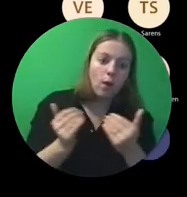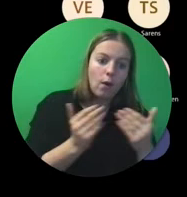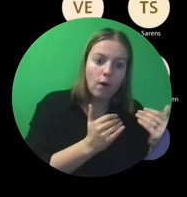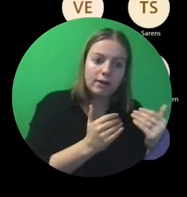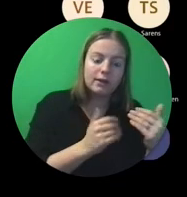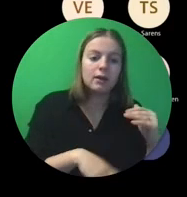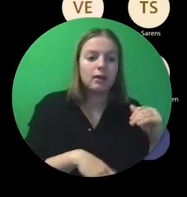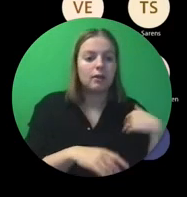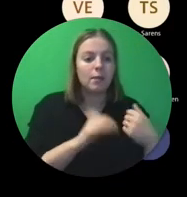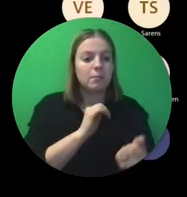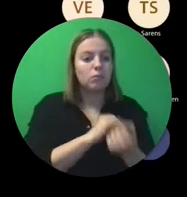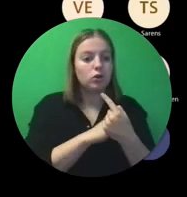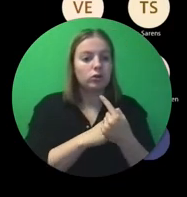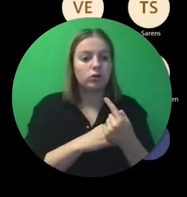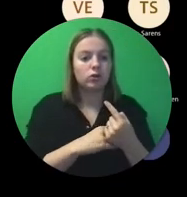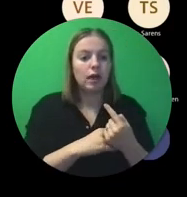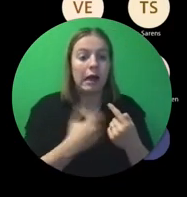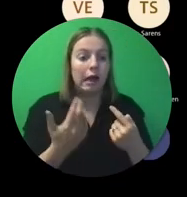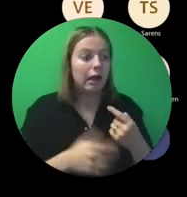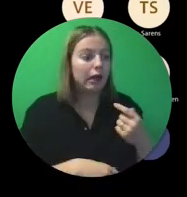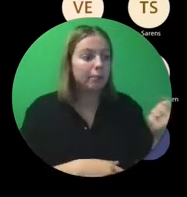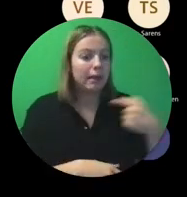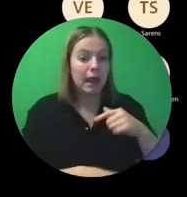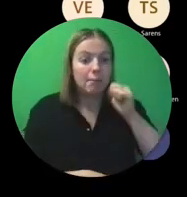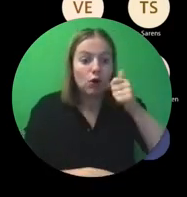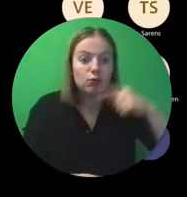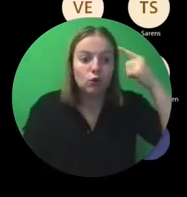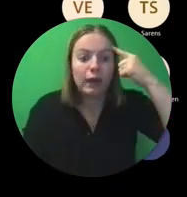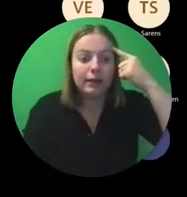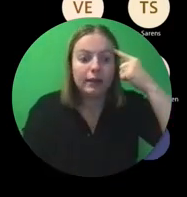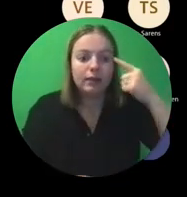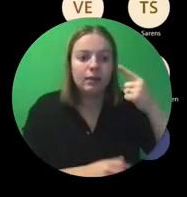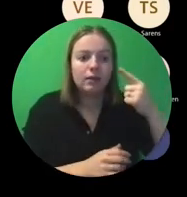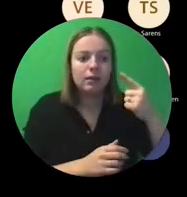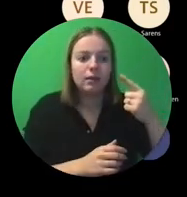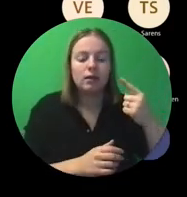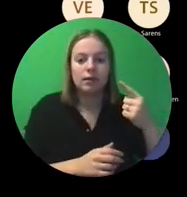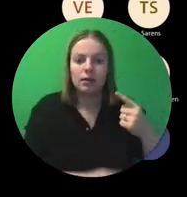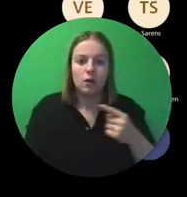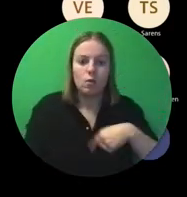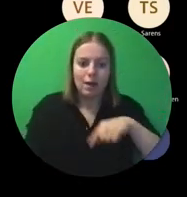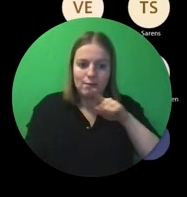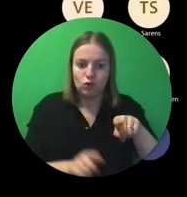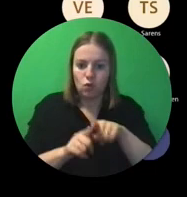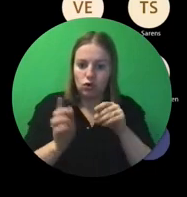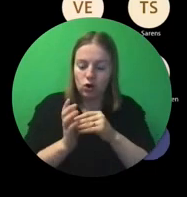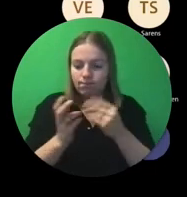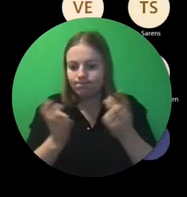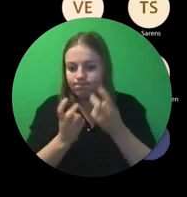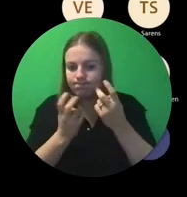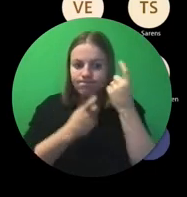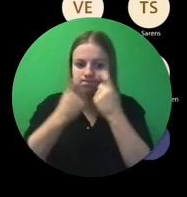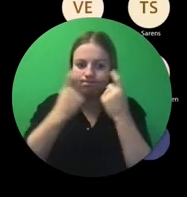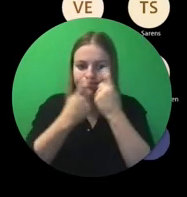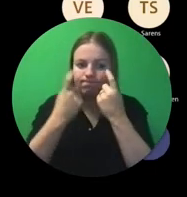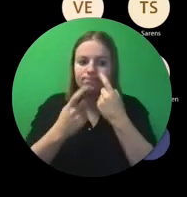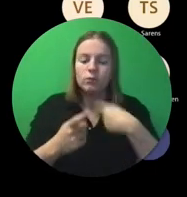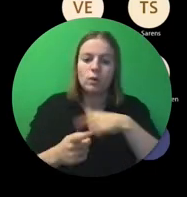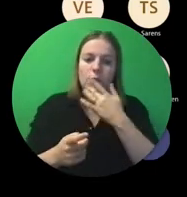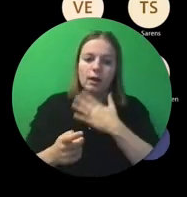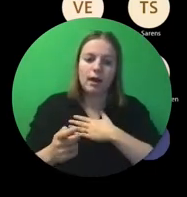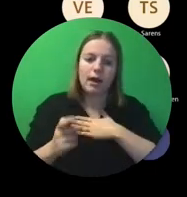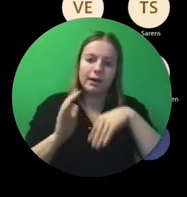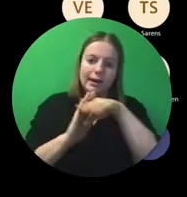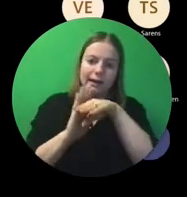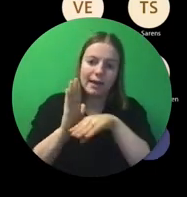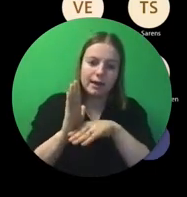tegenkomen, dat we bewijs van spreken, ja, en morgen moet je dat antwoord hebben. Want omdat het ook voor ons nog zoeken is, en wij regels willen opmaken die